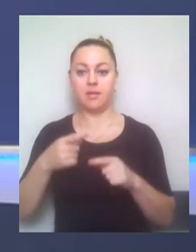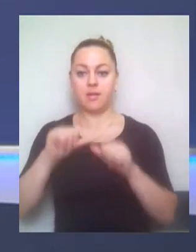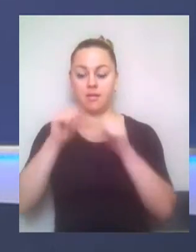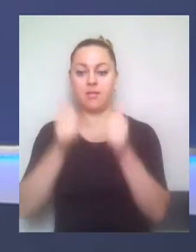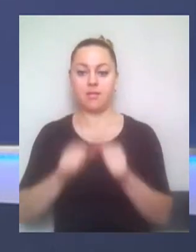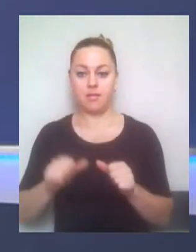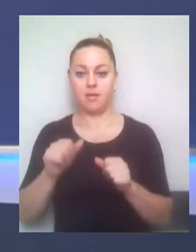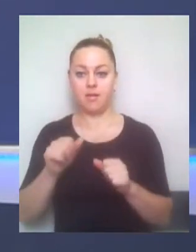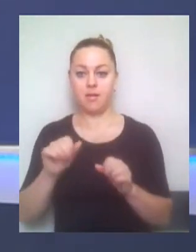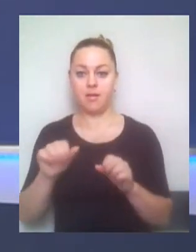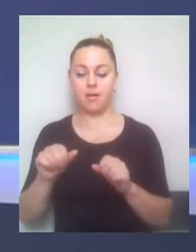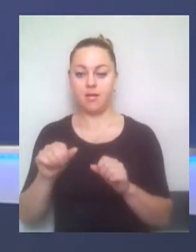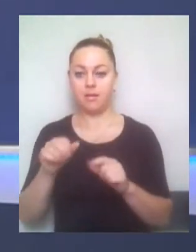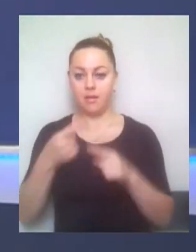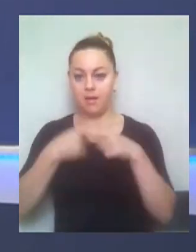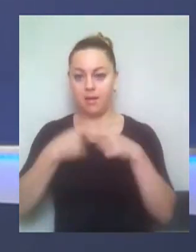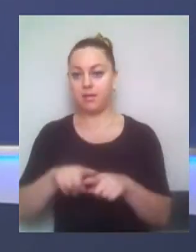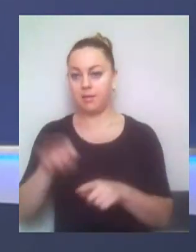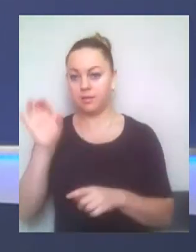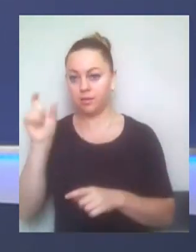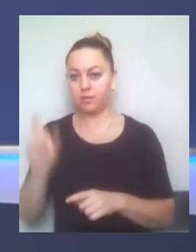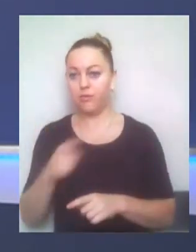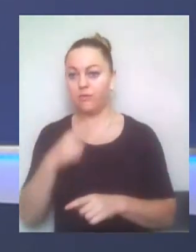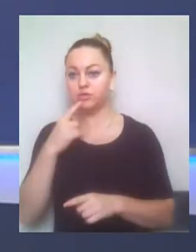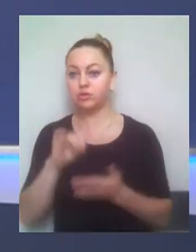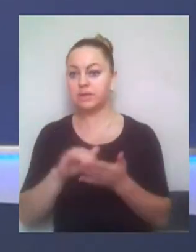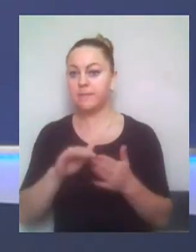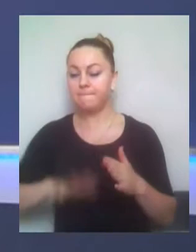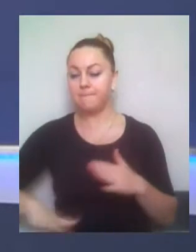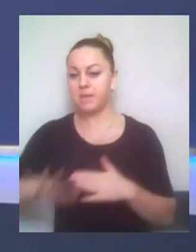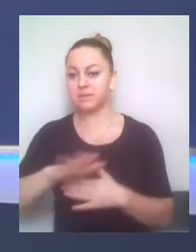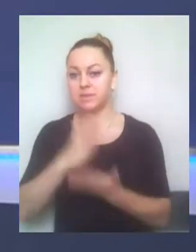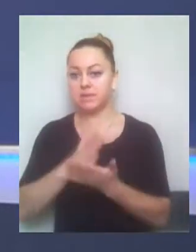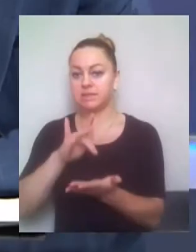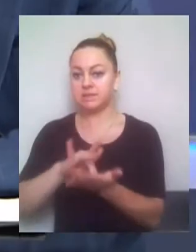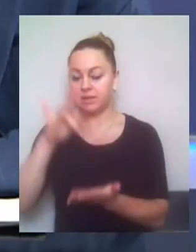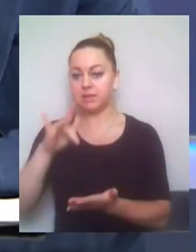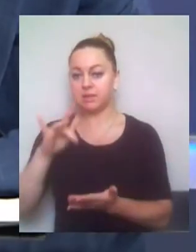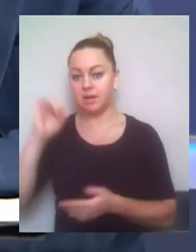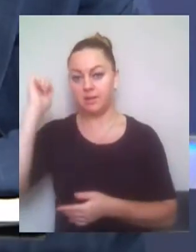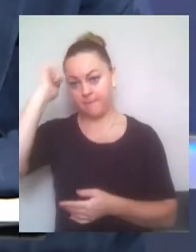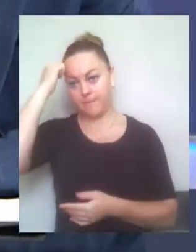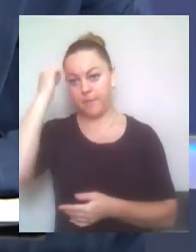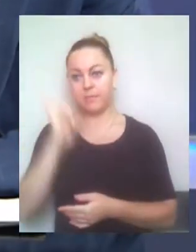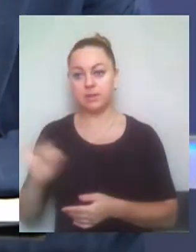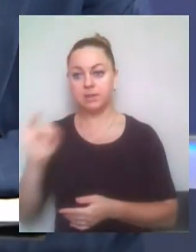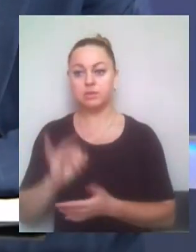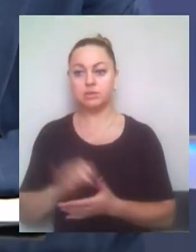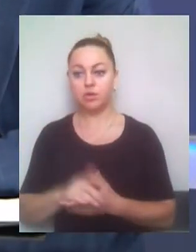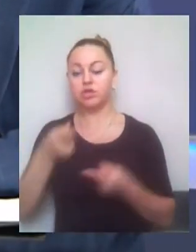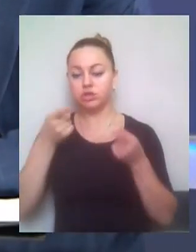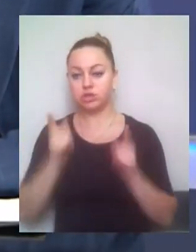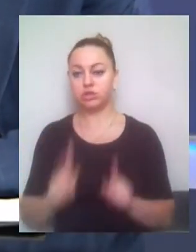моментів, адже ця ділянка, територія, вона розташовується у межах центрального історичного ареалу міста Одеси. І чи ви дійсно